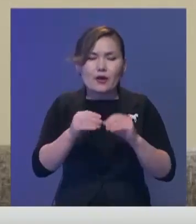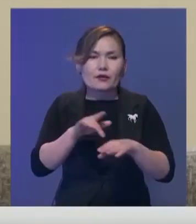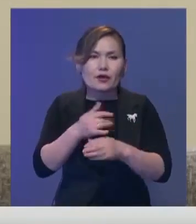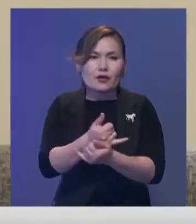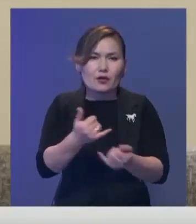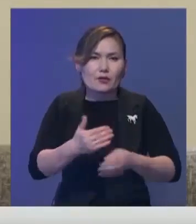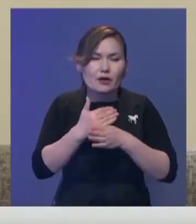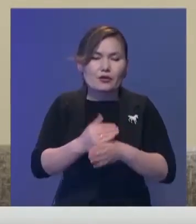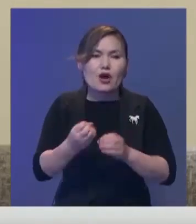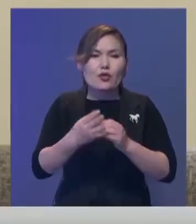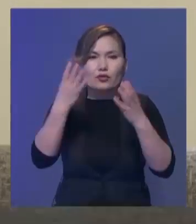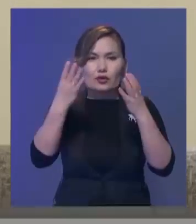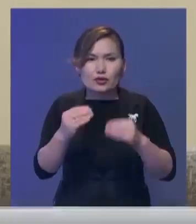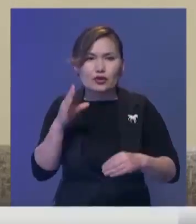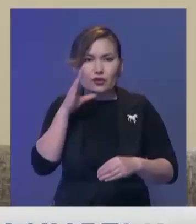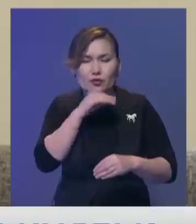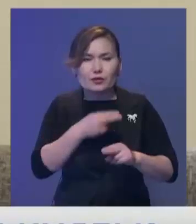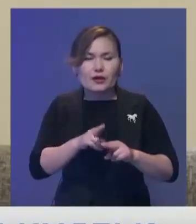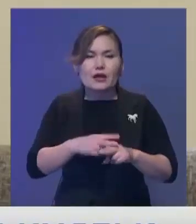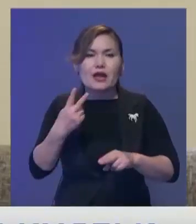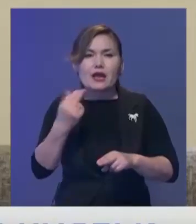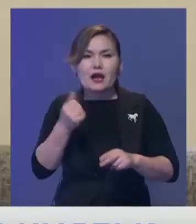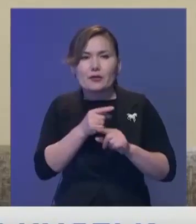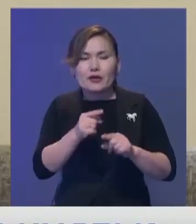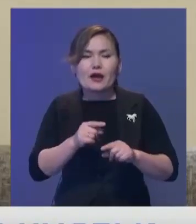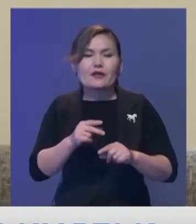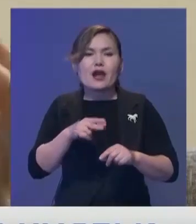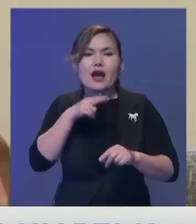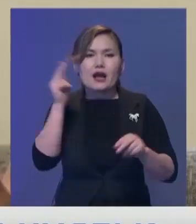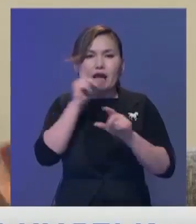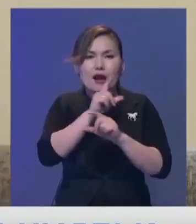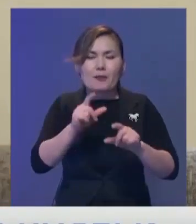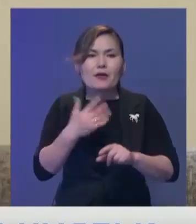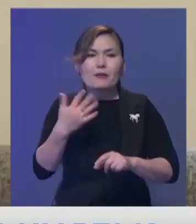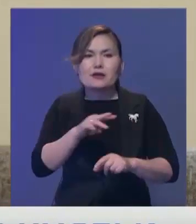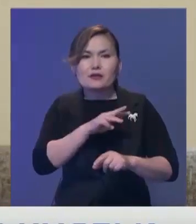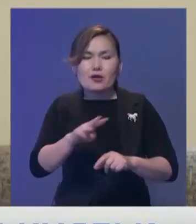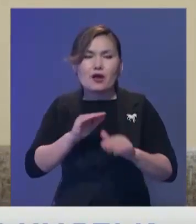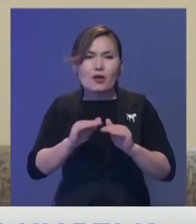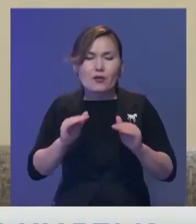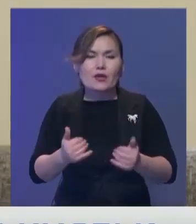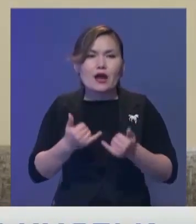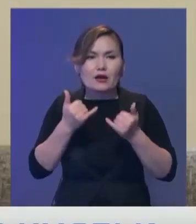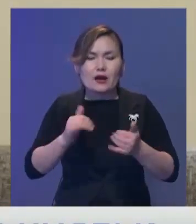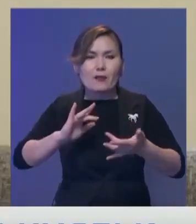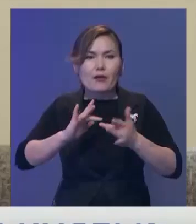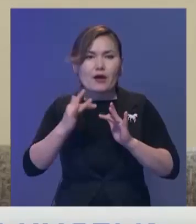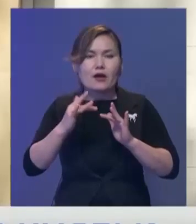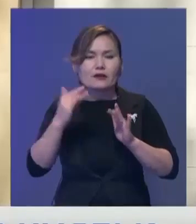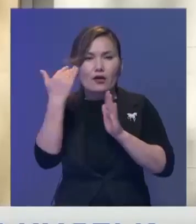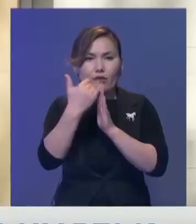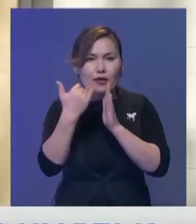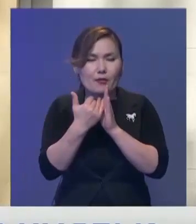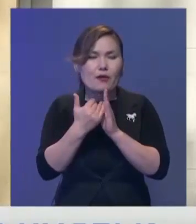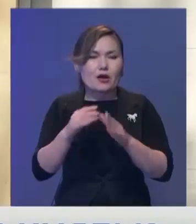біз оны 14 күнде жасаймыз. Мысалы біз екаптайшынде Корея мектептеріндегі 5 миллион оқушыға арнап, онлайн оқты бағдарламасын ұсындық.